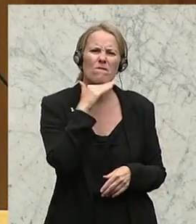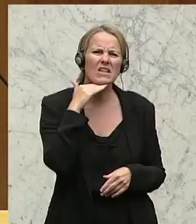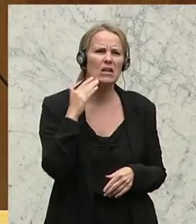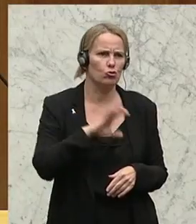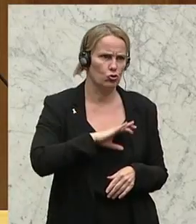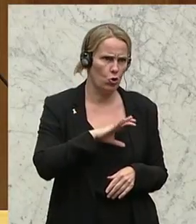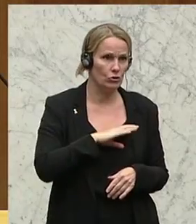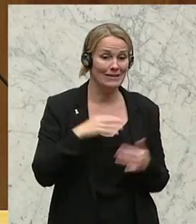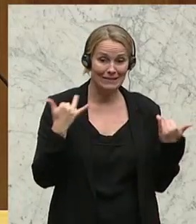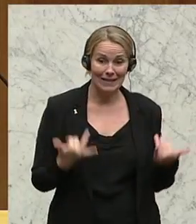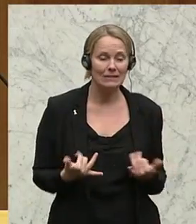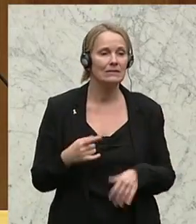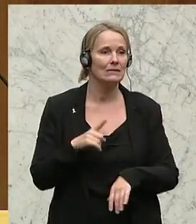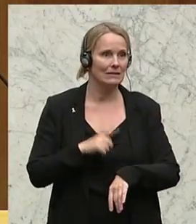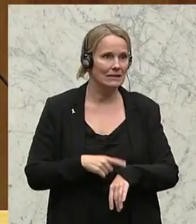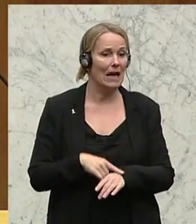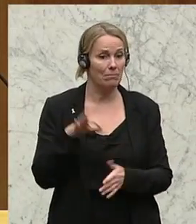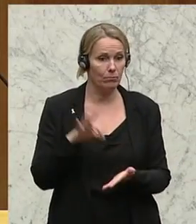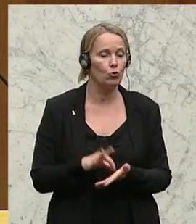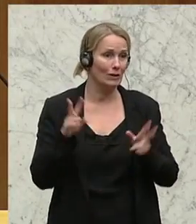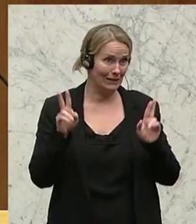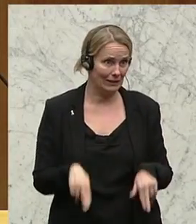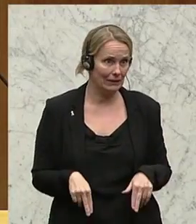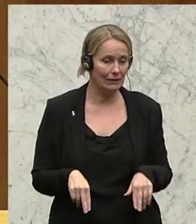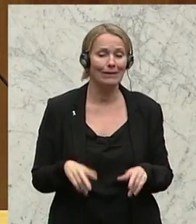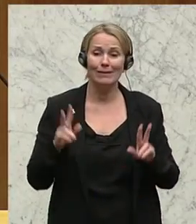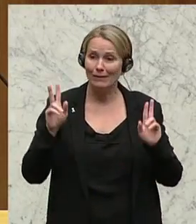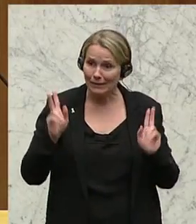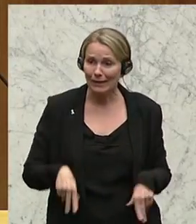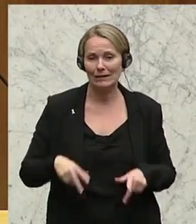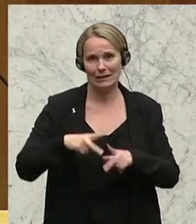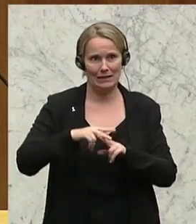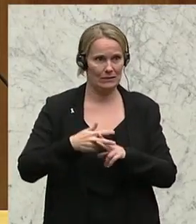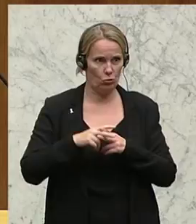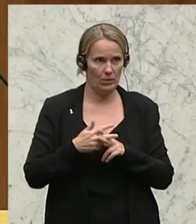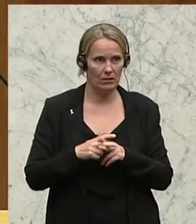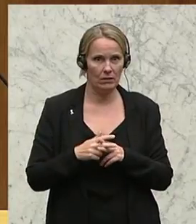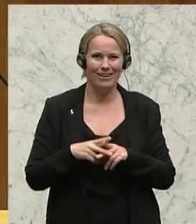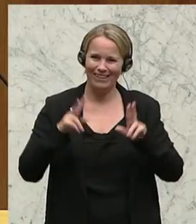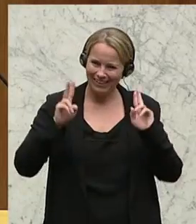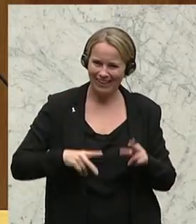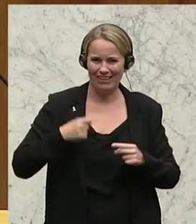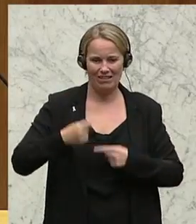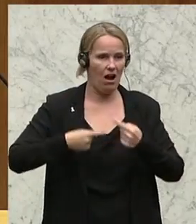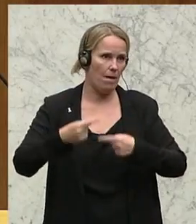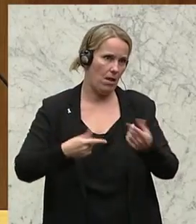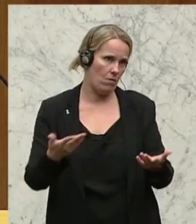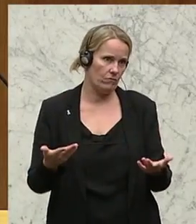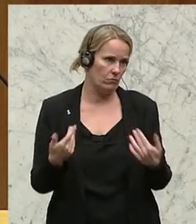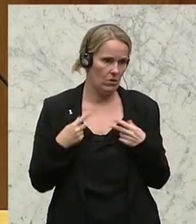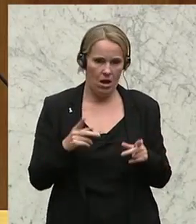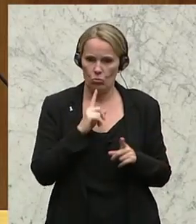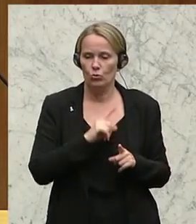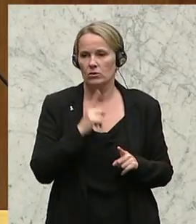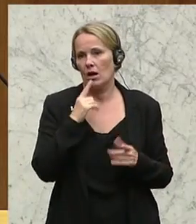ist der richtige Zeitpunkt. Es ist das richtige Instrument. Es ist die richtige Vorgangsweise. Ich kann an dieser